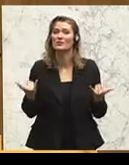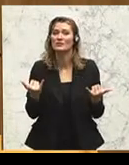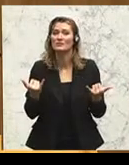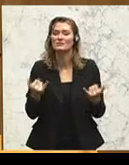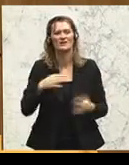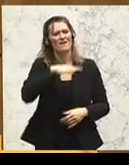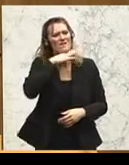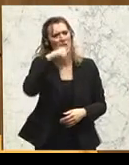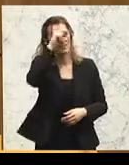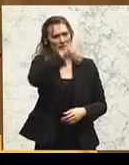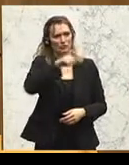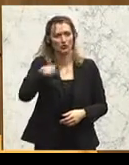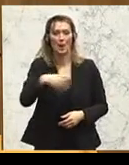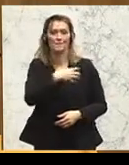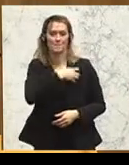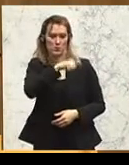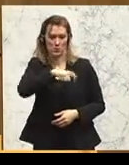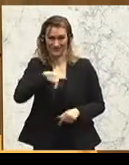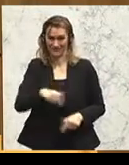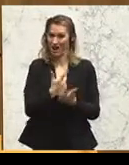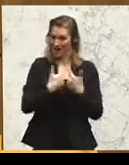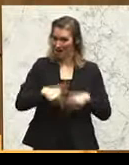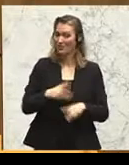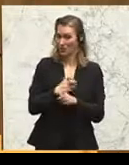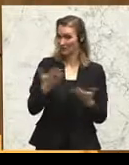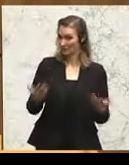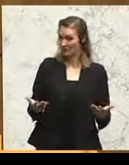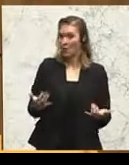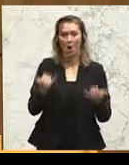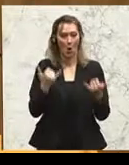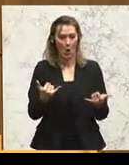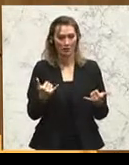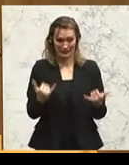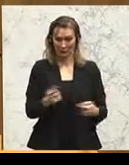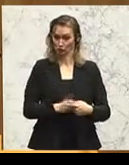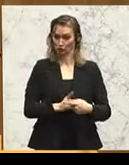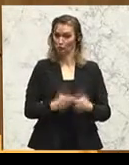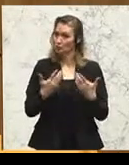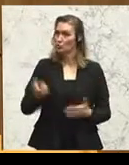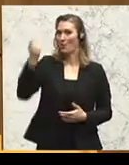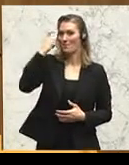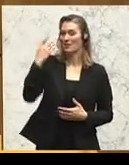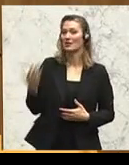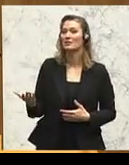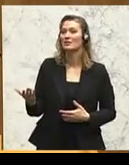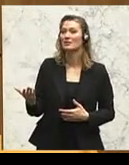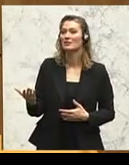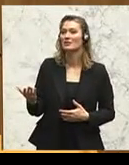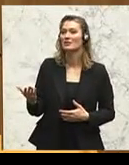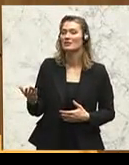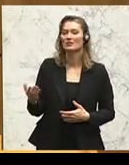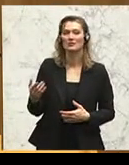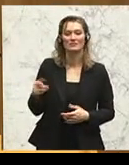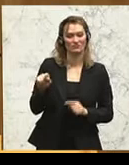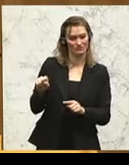viele Menschen, Bürgerinnen und Bürger unseres Landes, heute und zur Stunde stehen, nicht übel nehmen,